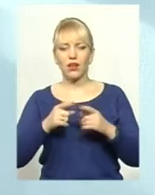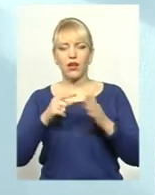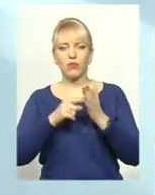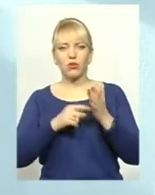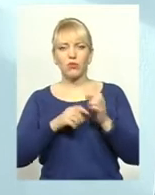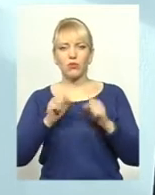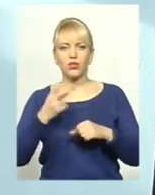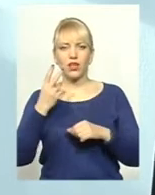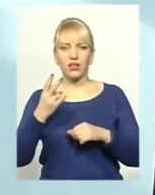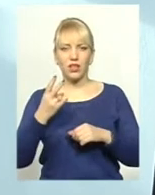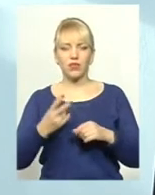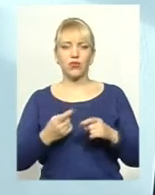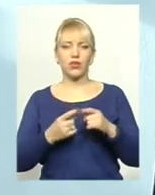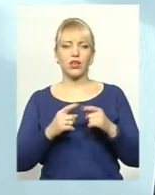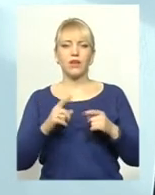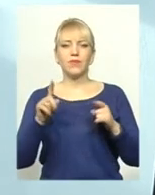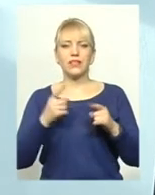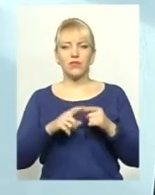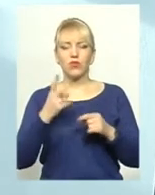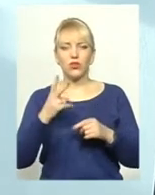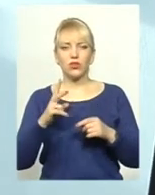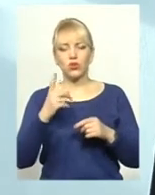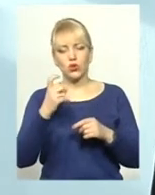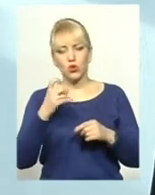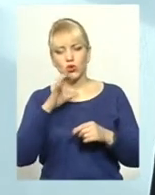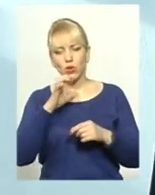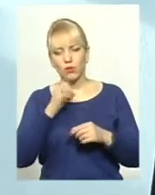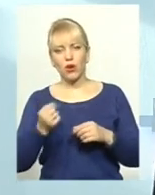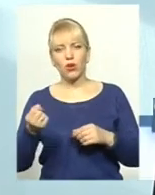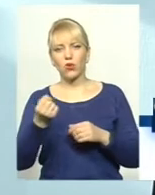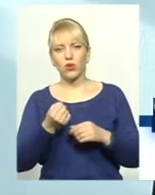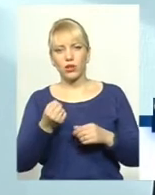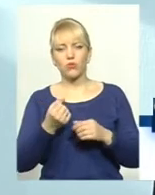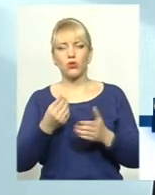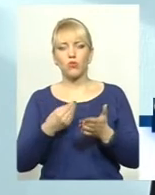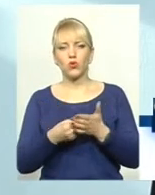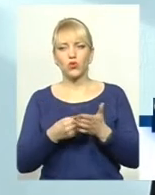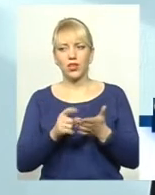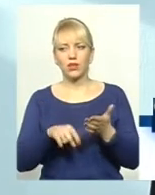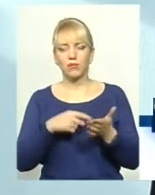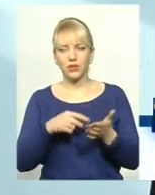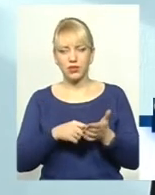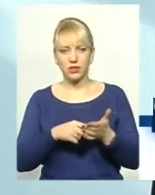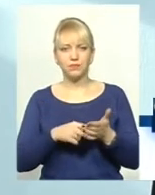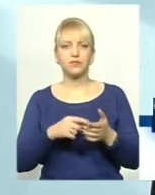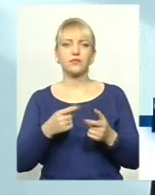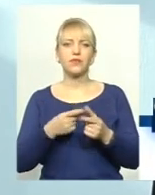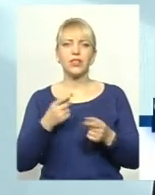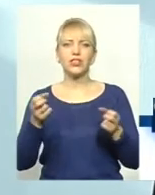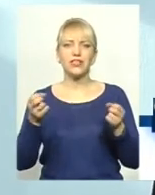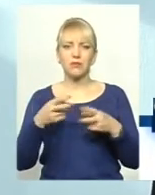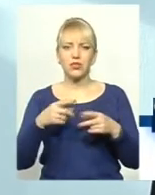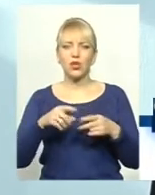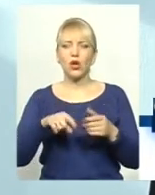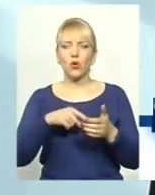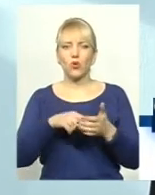частини. Це 100 собак, яких отримується з бюджету міста, там частково з міського бюджету, частково, здається, з міського бюджету.